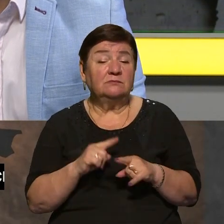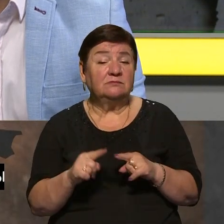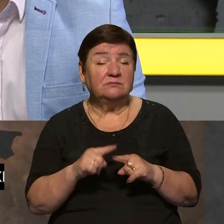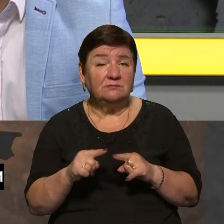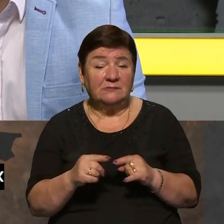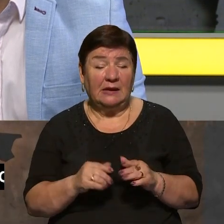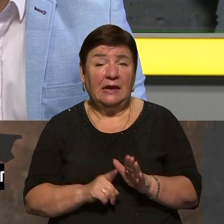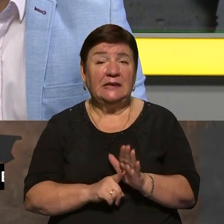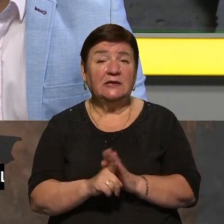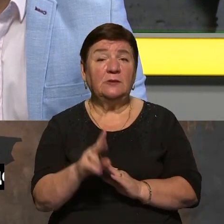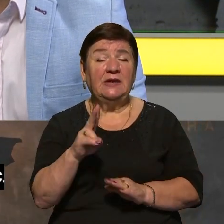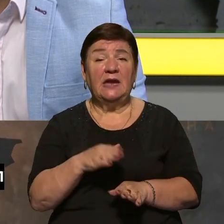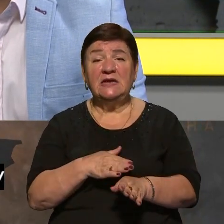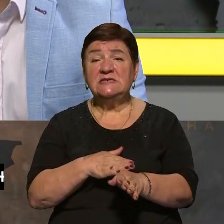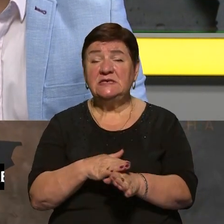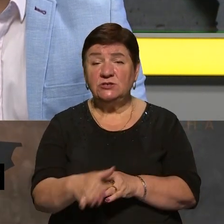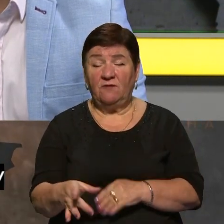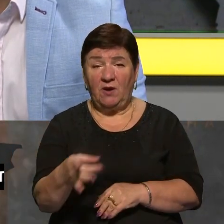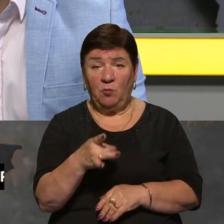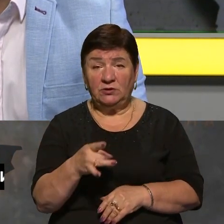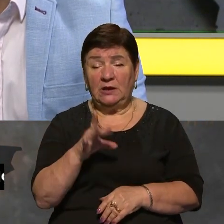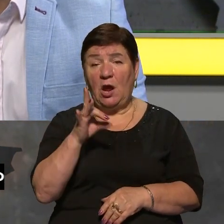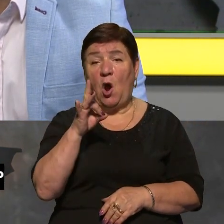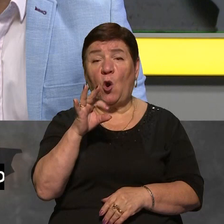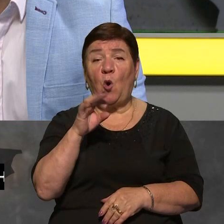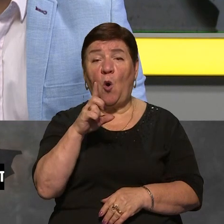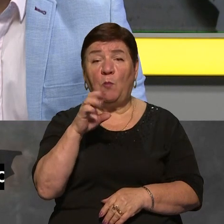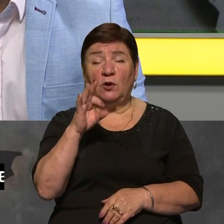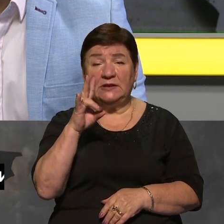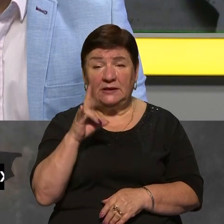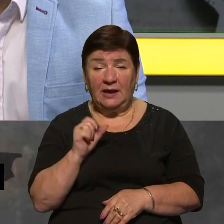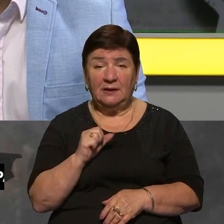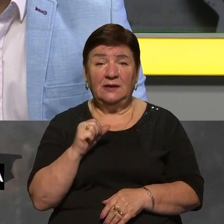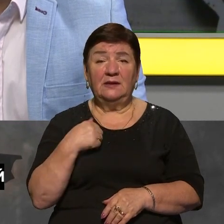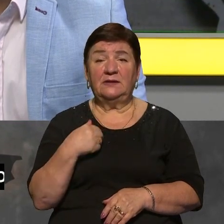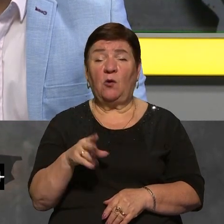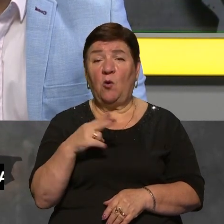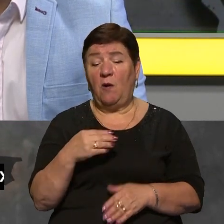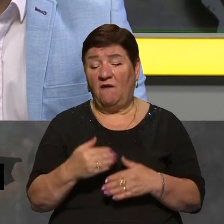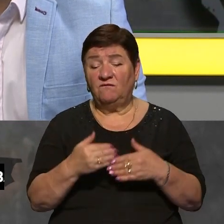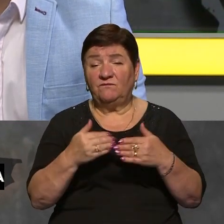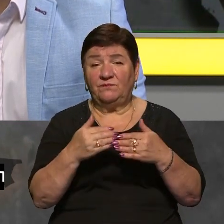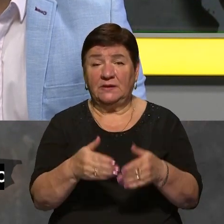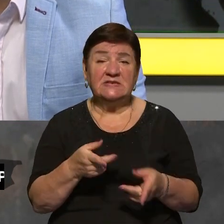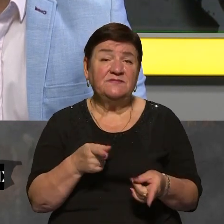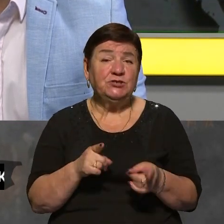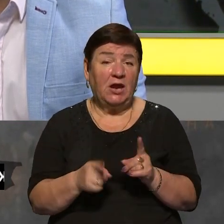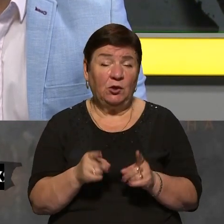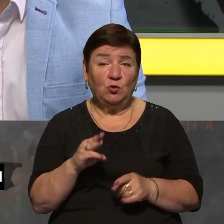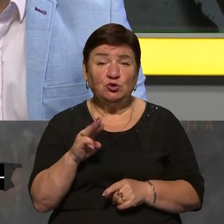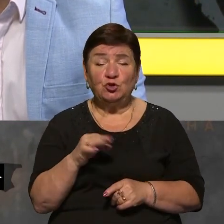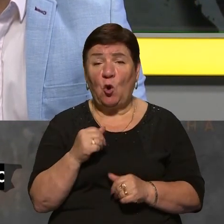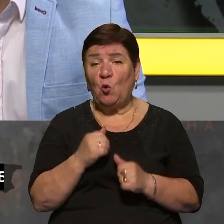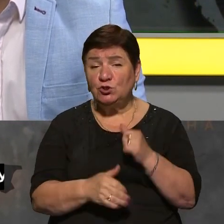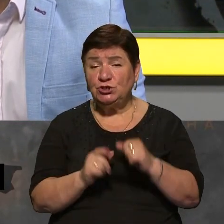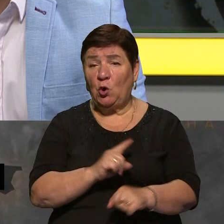наступу, який здійснюють і в районі Роботина, і в районі оцього Времіївського виступу, звичайно, що кожні ось ці